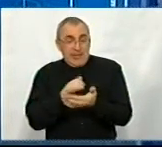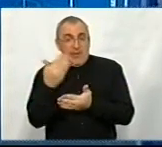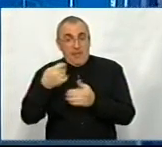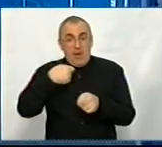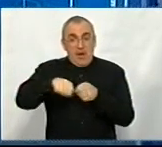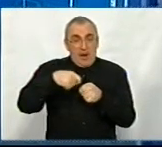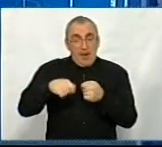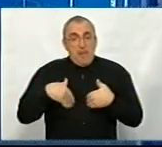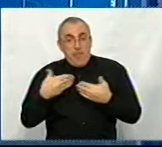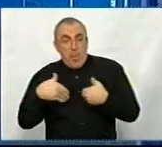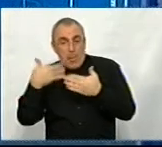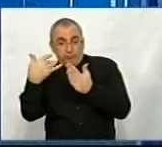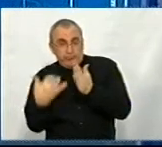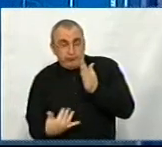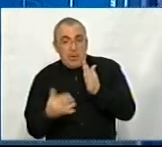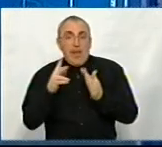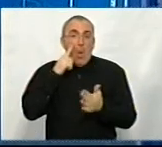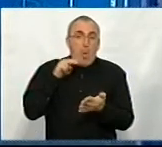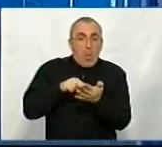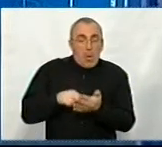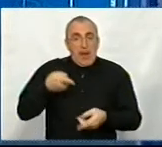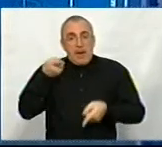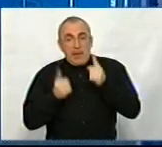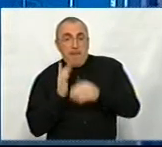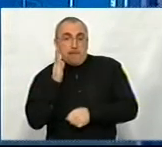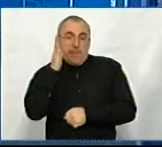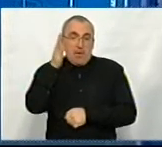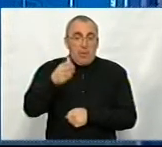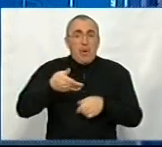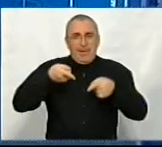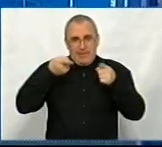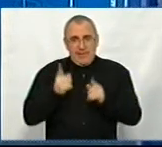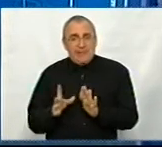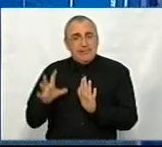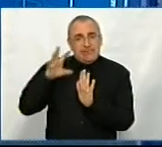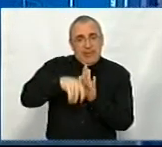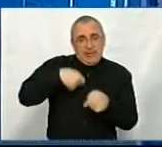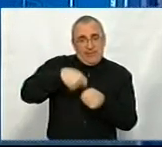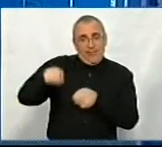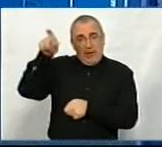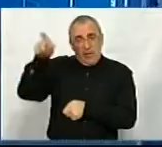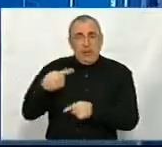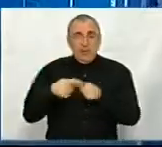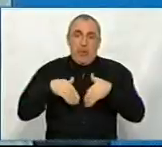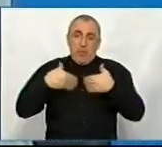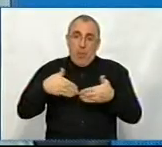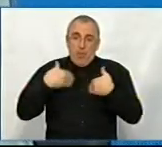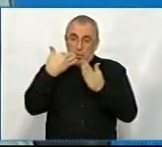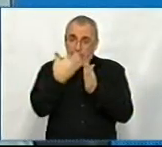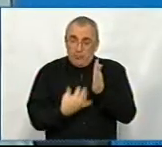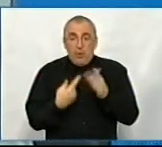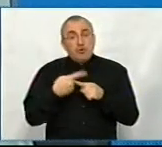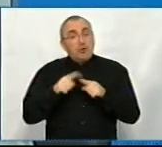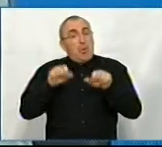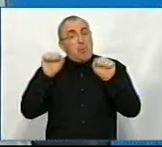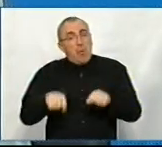інвестиційними пропозиціями, як оцінюєте реальність перспектив дійсно залучити інвестора на ці пропозиції? І чи,